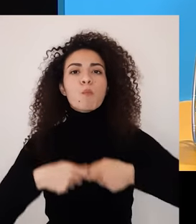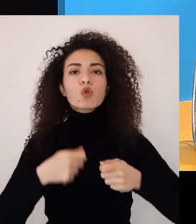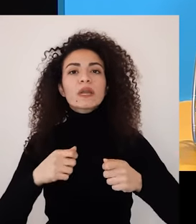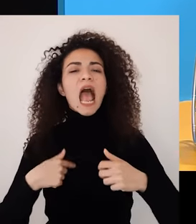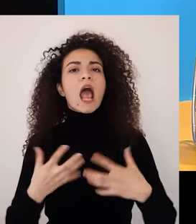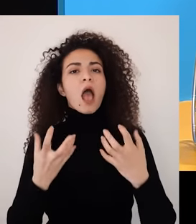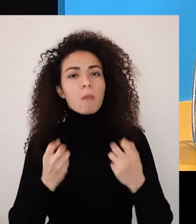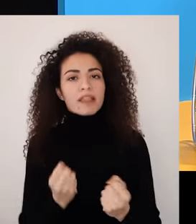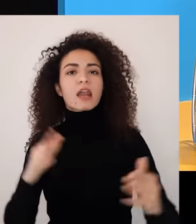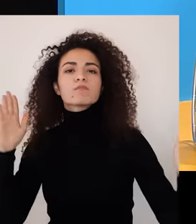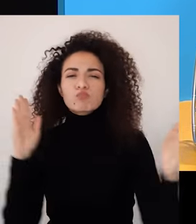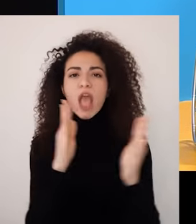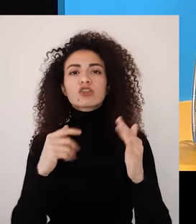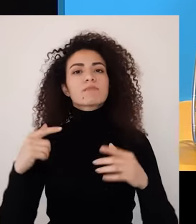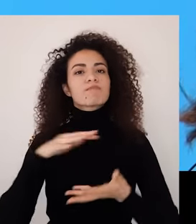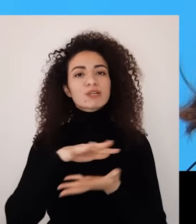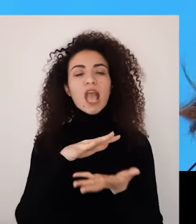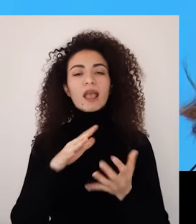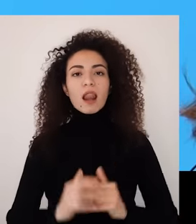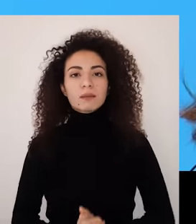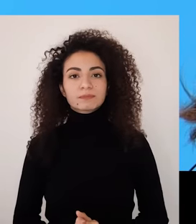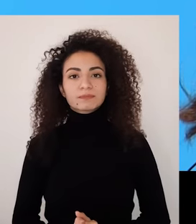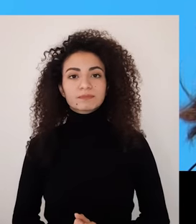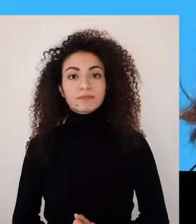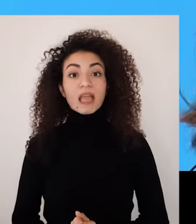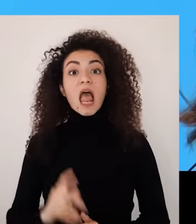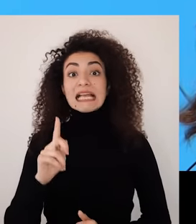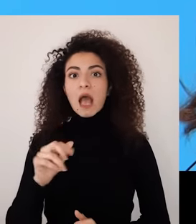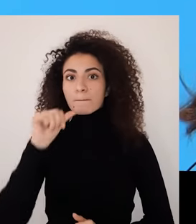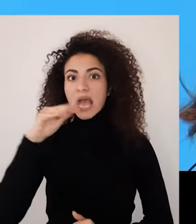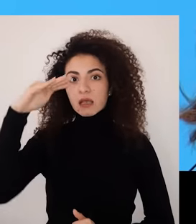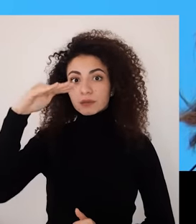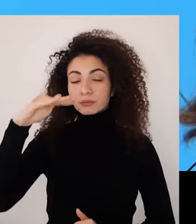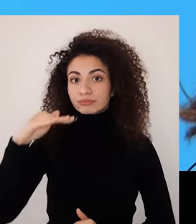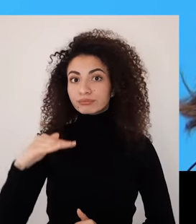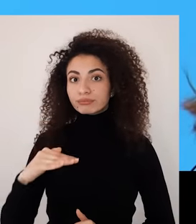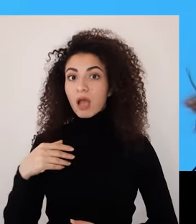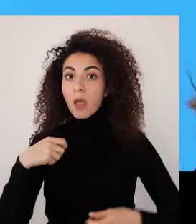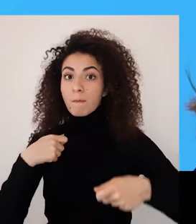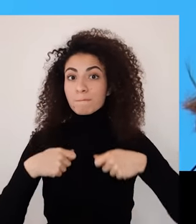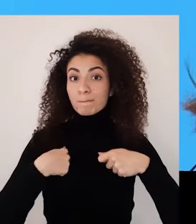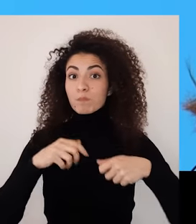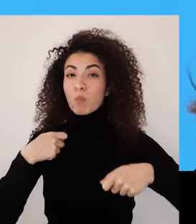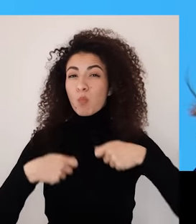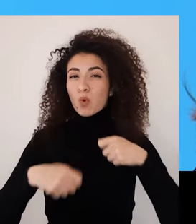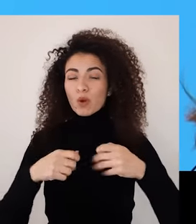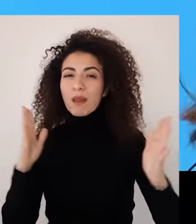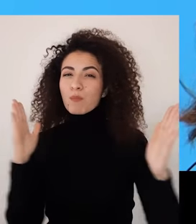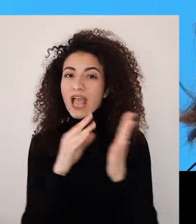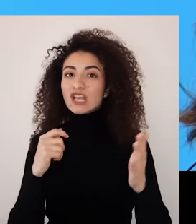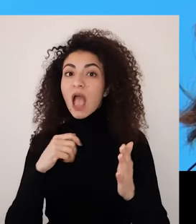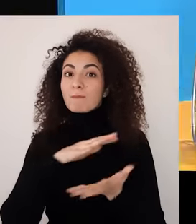والخيبات اللي منواجهها بالحياة والماء هي رمز لمرونتنا قدرتنا على تحمل المصاعب